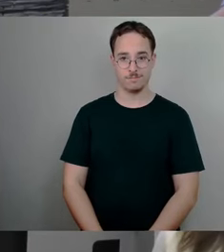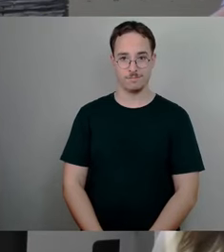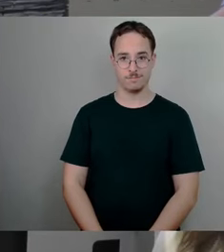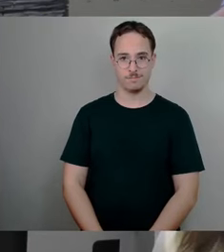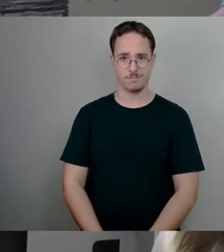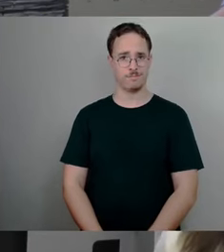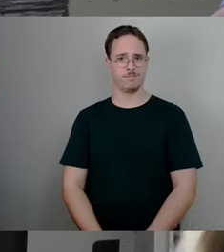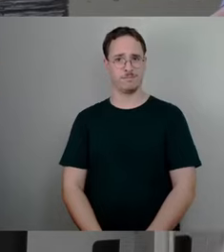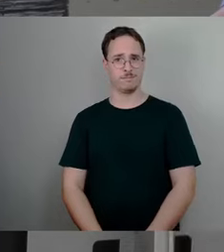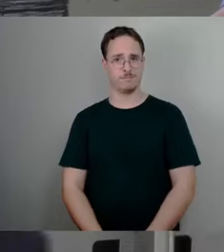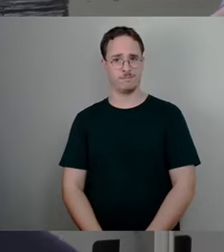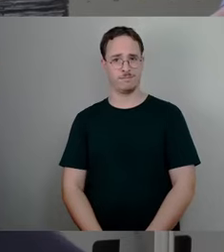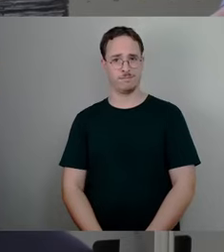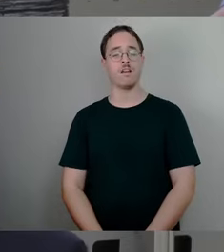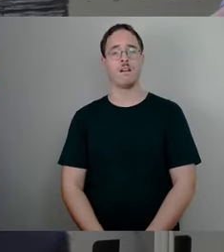Gut,